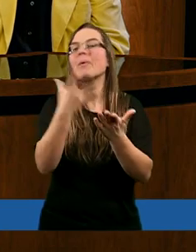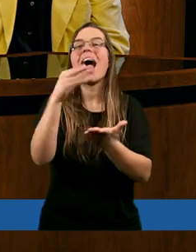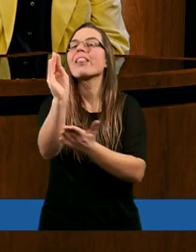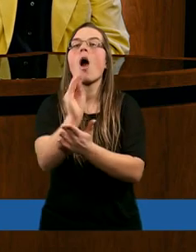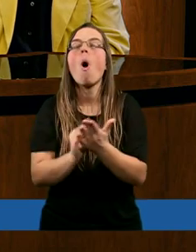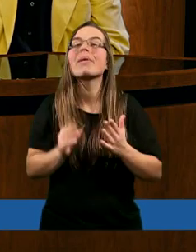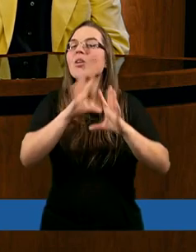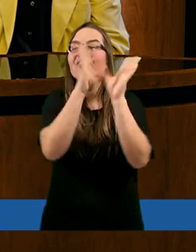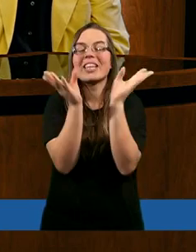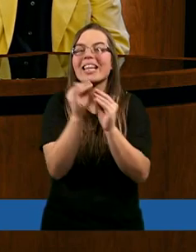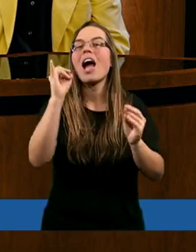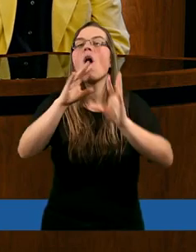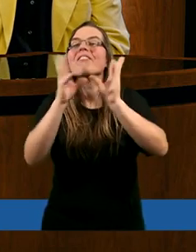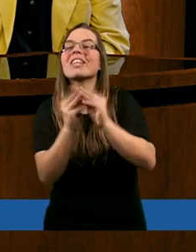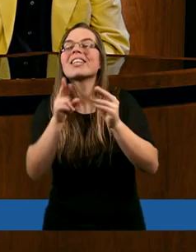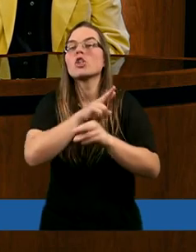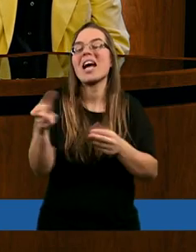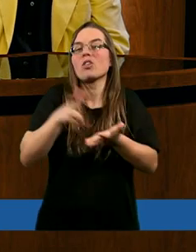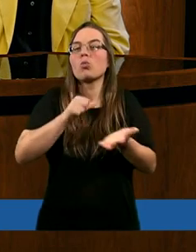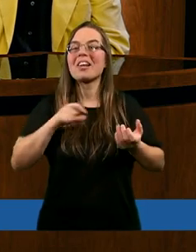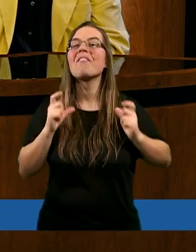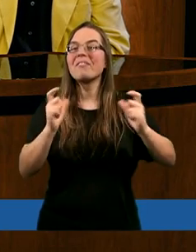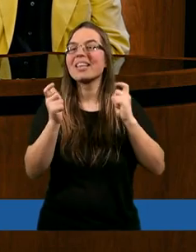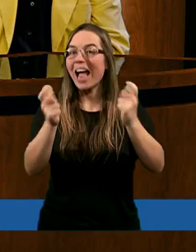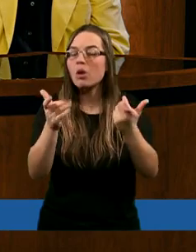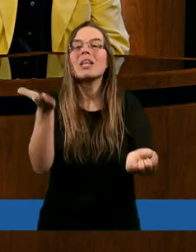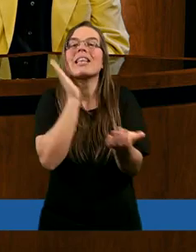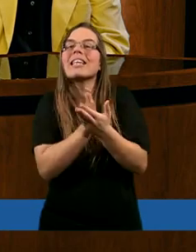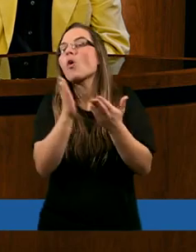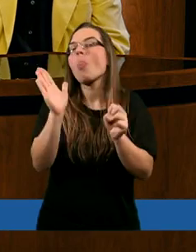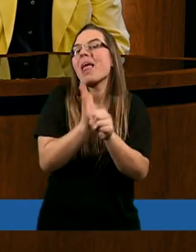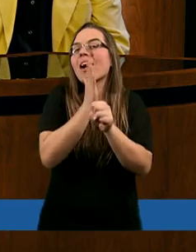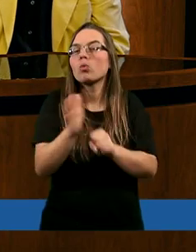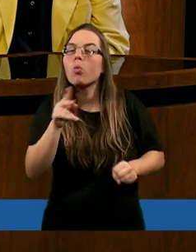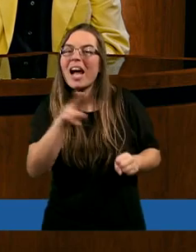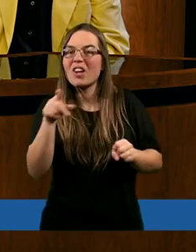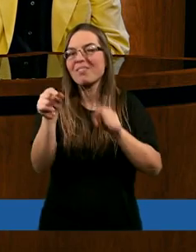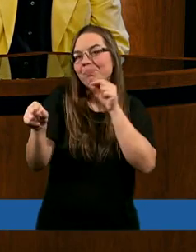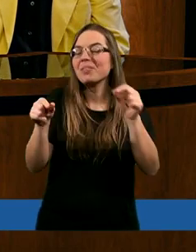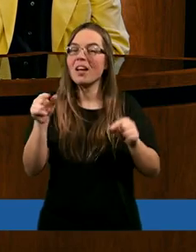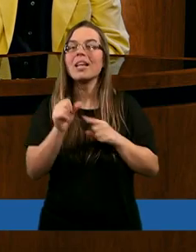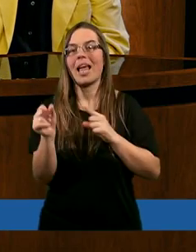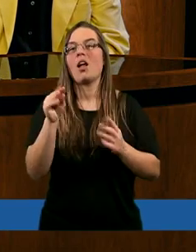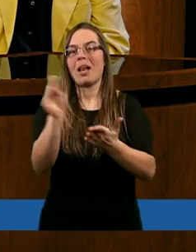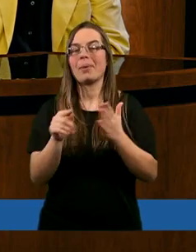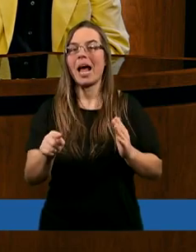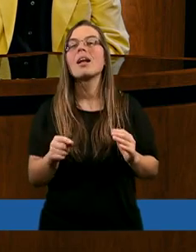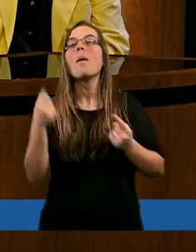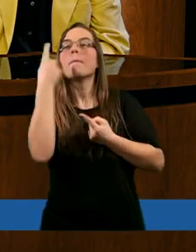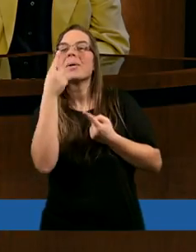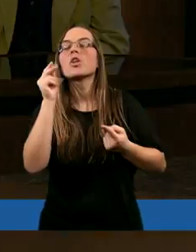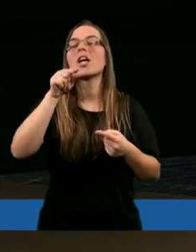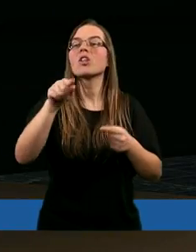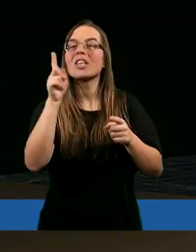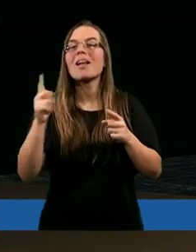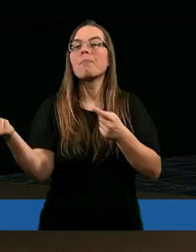opisuje wszystkiego i wszystkich rzeczy, które się wydarzyły, tylko niektóre. Znaczy, tu myślę, w sukurs